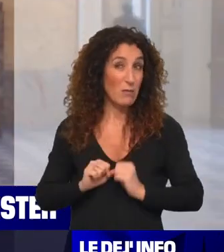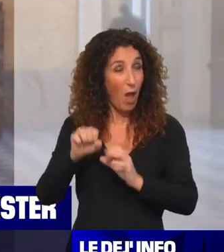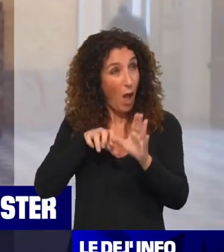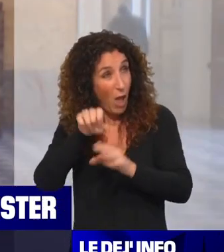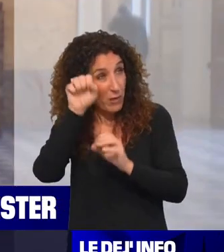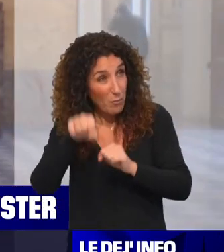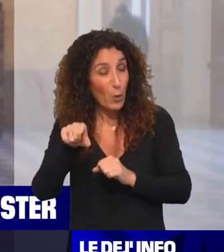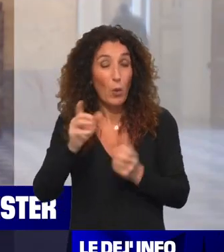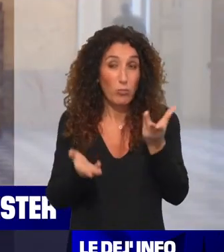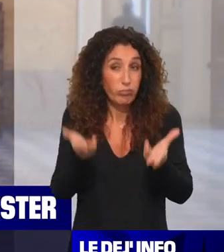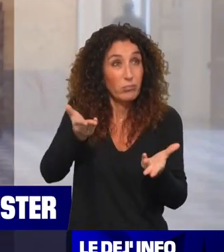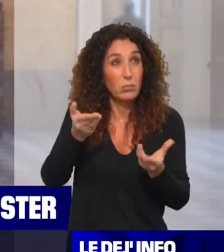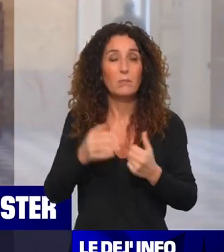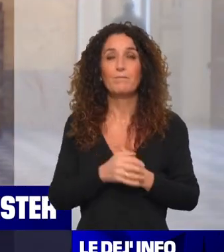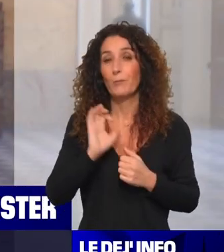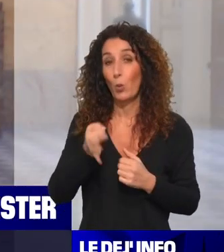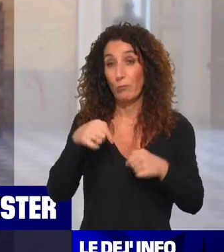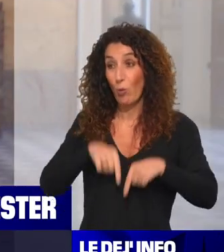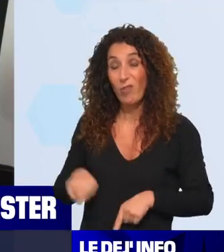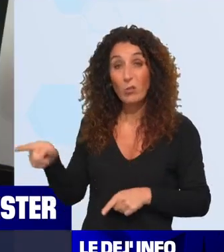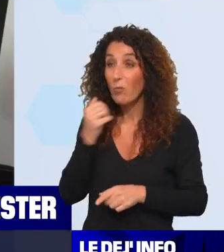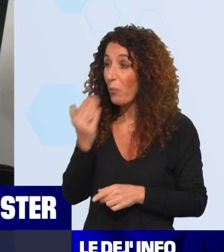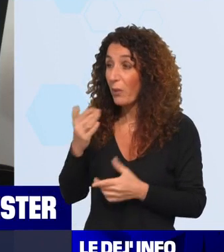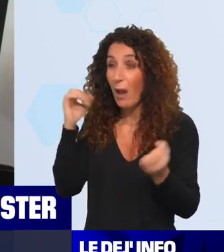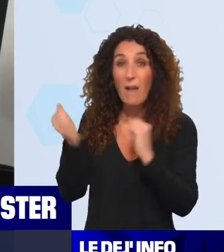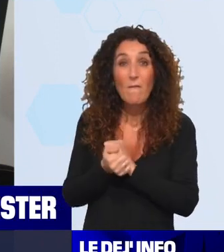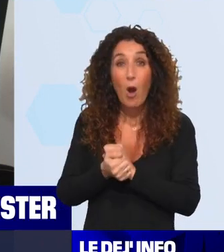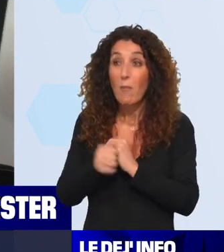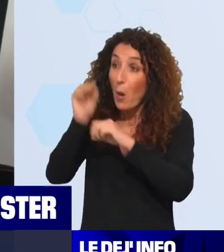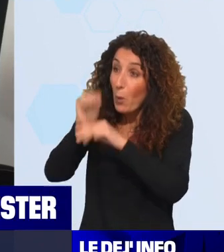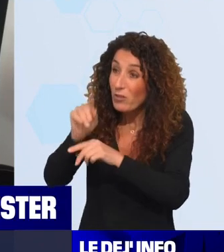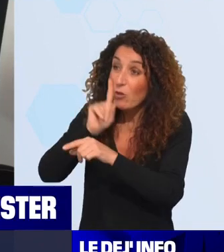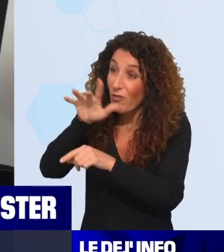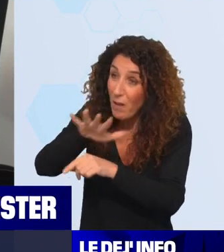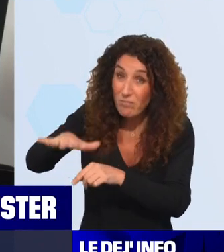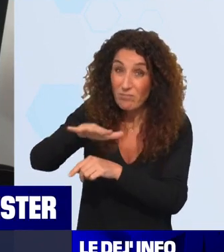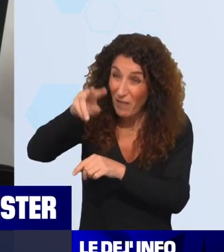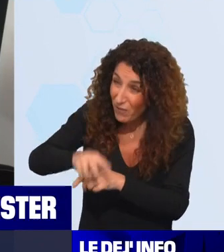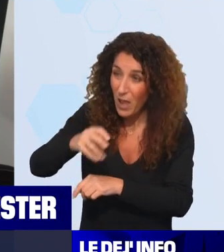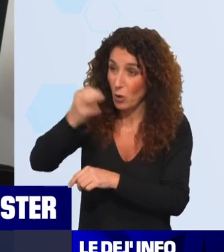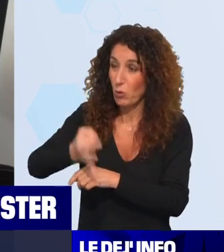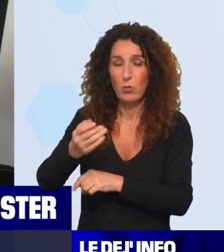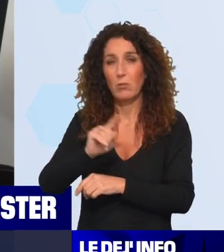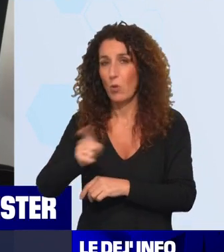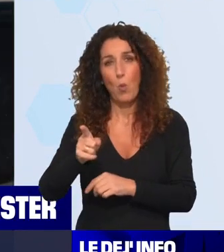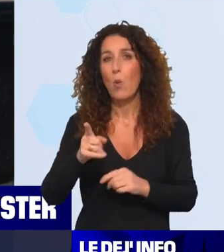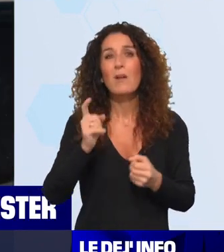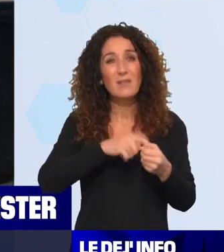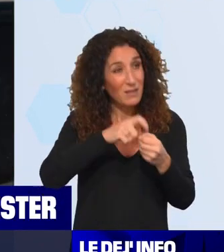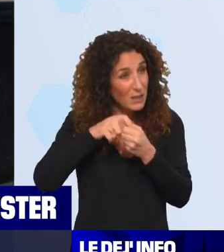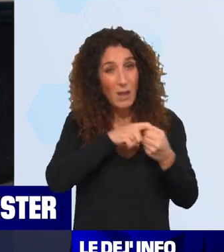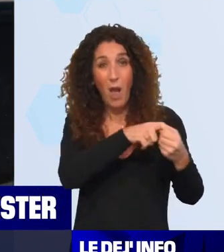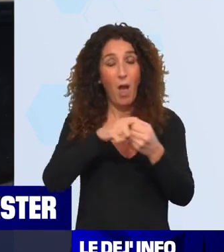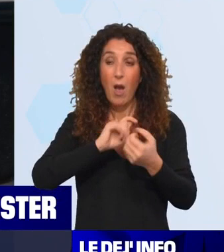Bonjour. Oui, aujourd'hui, on a un gouvernement qui est incapable de prendre des réformes, effectivement, qui protègent les femmes. On le voit. On n'a aucun syndicat aujourd'hui, aucune